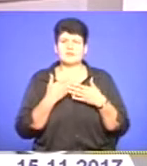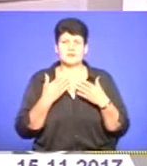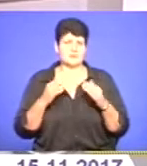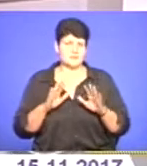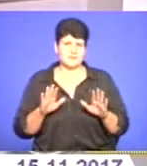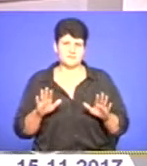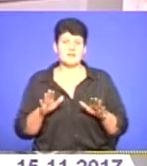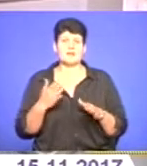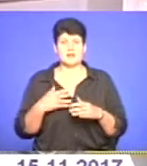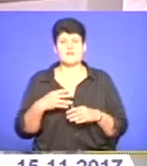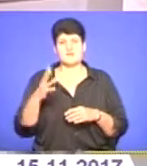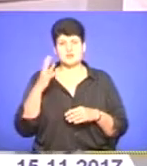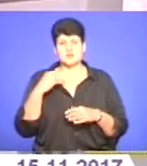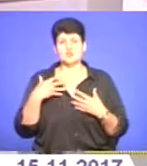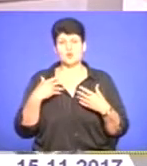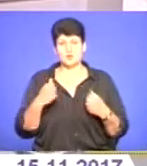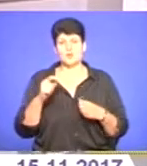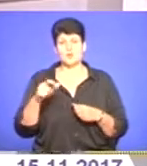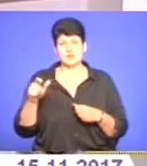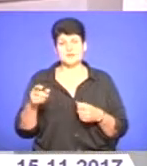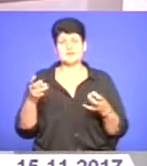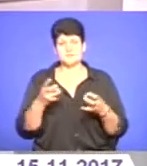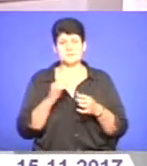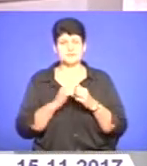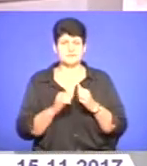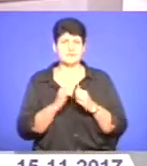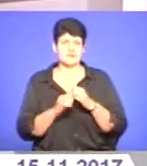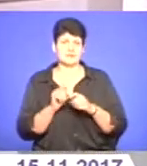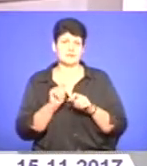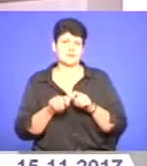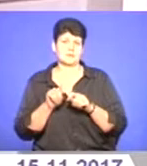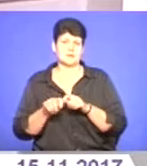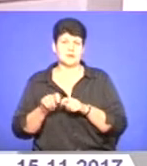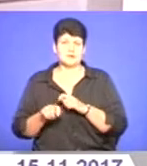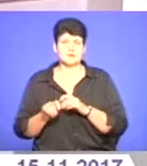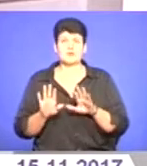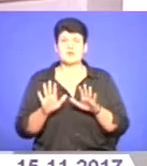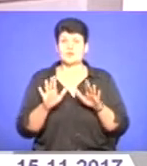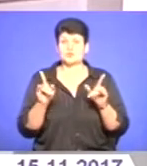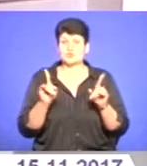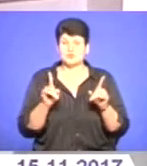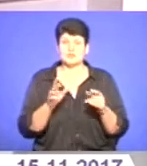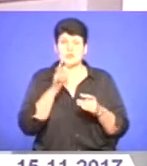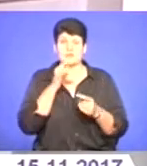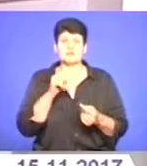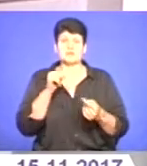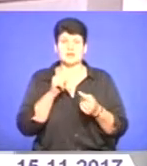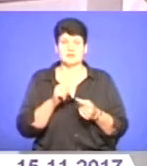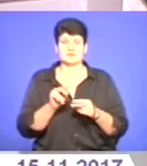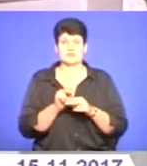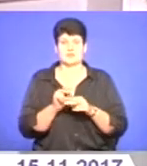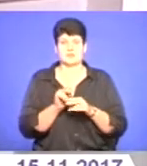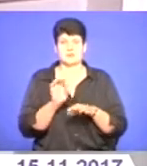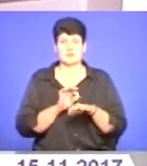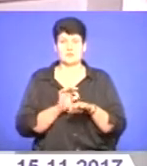але я вважаю, що здоровій людині потрібно час від часу перевірятися, аби у випадку чого вчасно запобігти хворобі чи